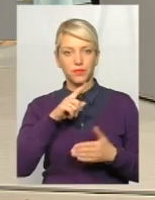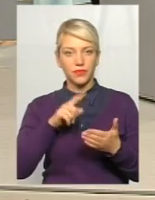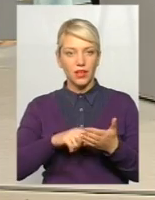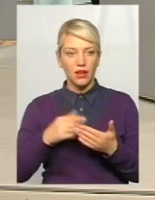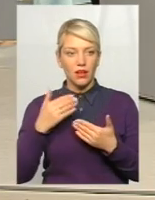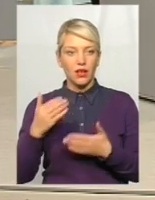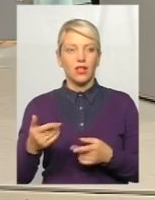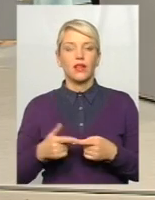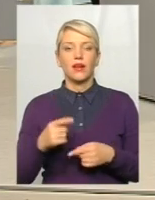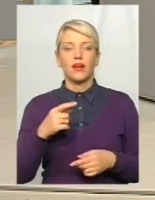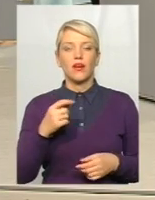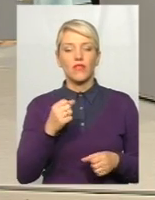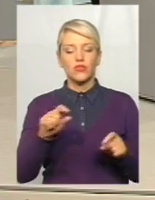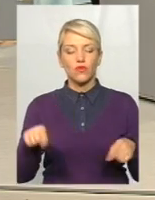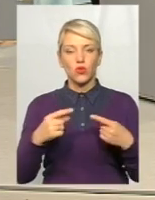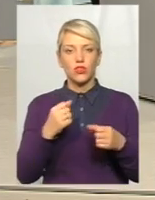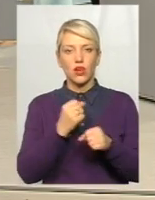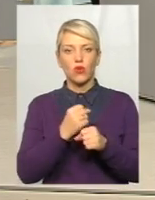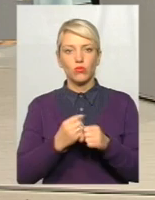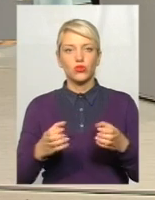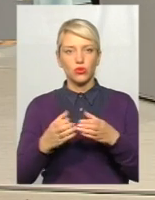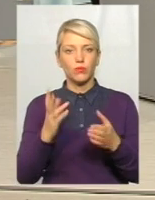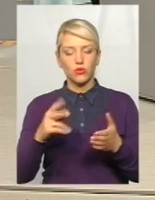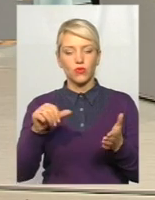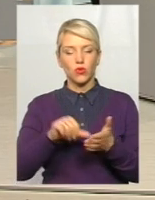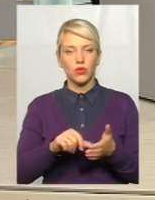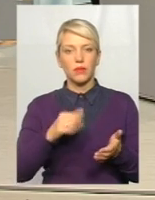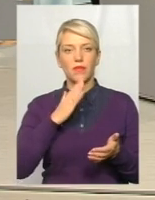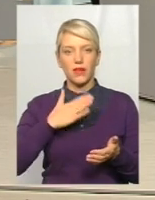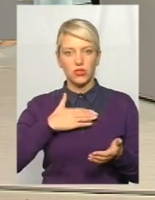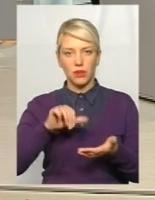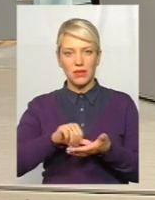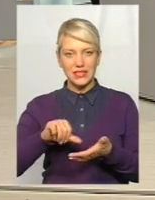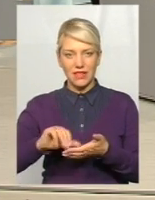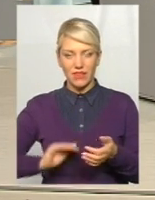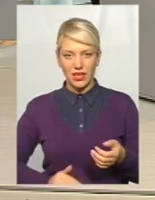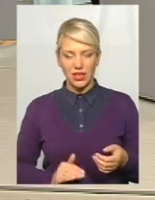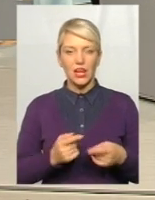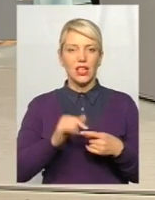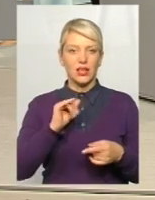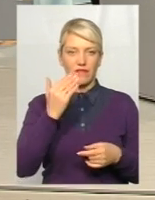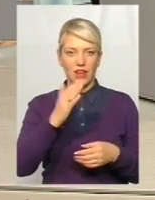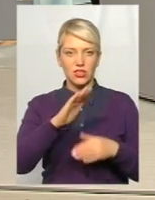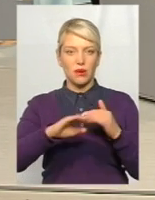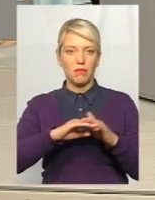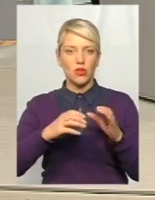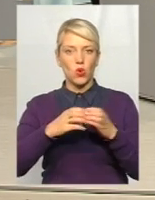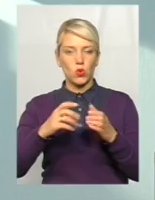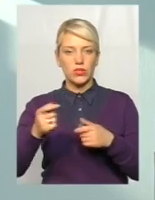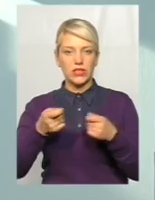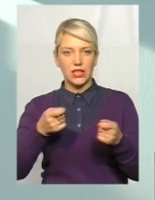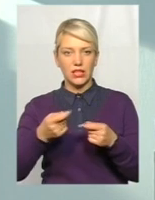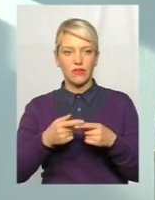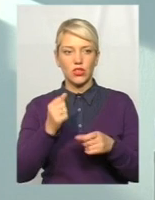в мому падку створюється робоча група, яка входить, і наші представники, і представники ваших структурних підрозділів. По етапам провадження